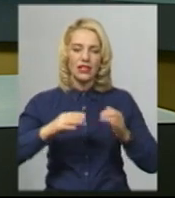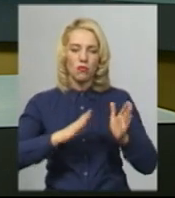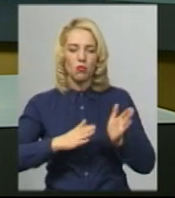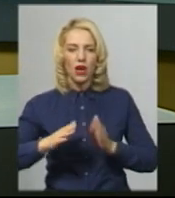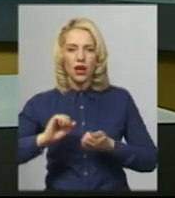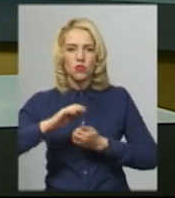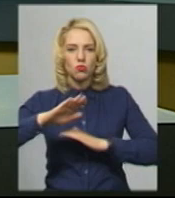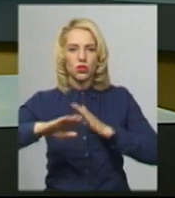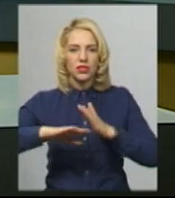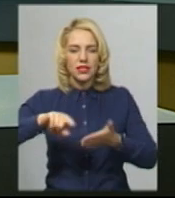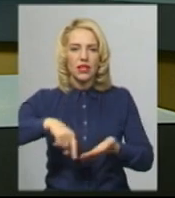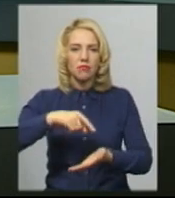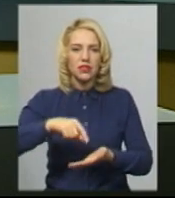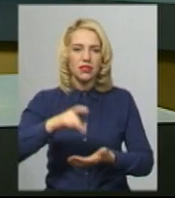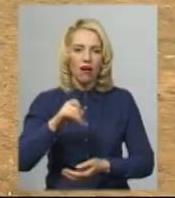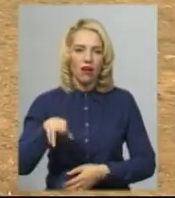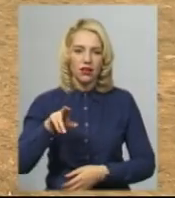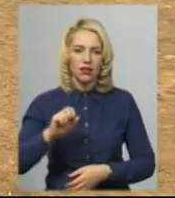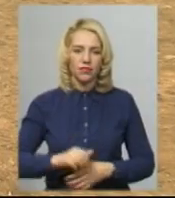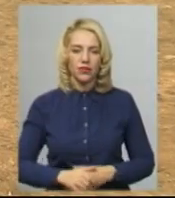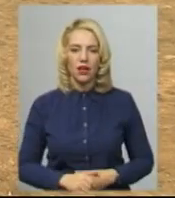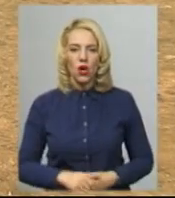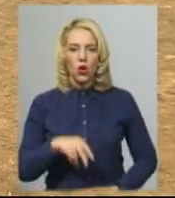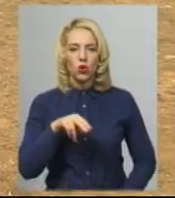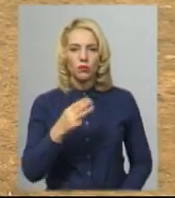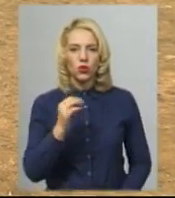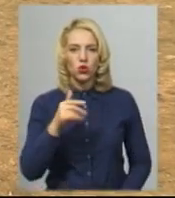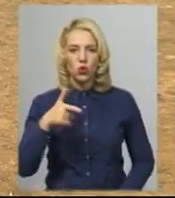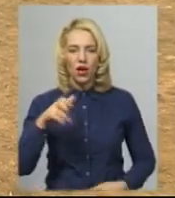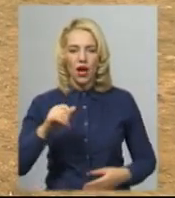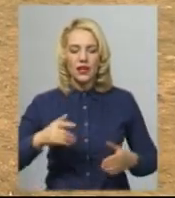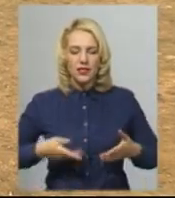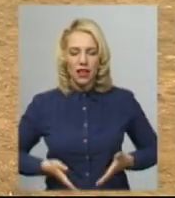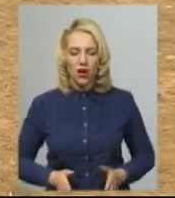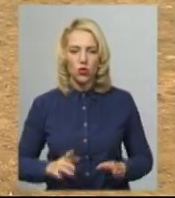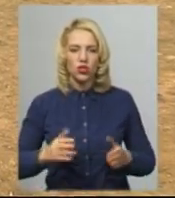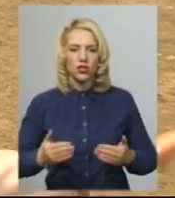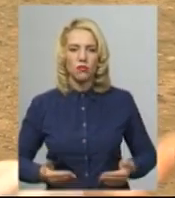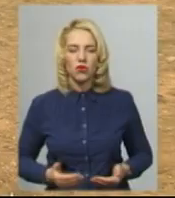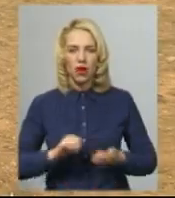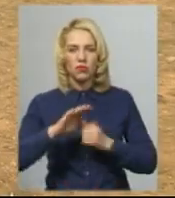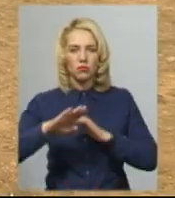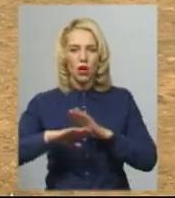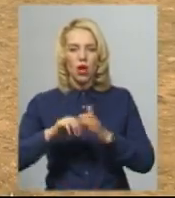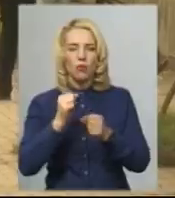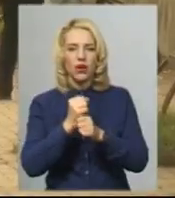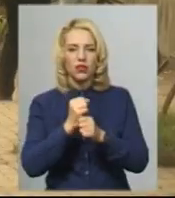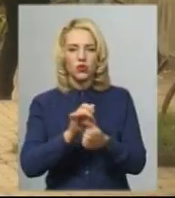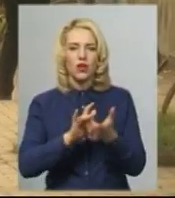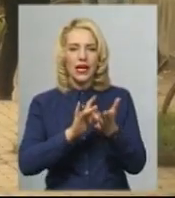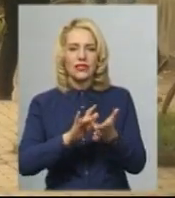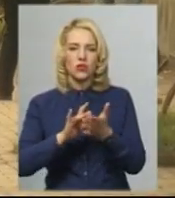На місці побувала Анастасія Збродова. Людмила Шульга з народження проживає в Кам'янці-Подільському, працює екскурсоводом.